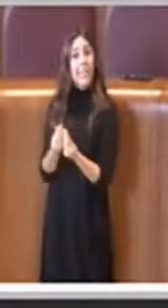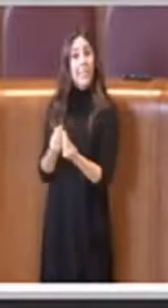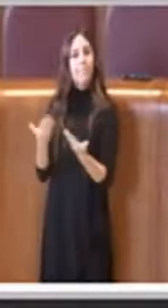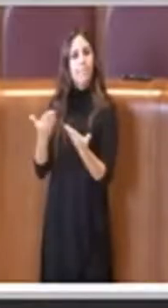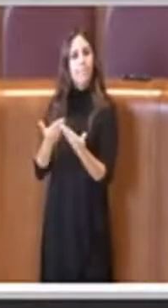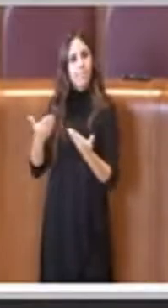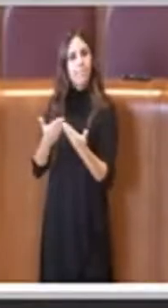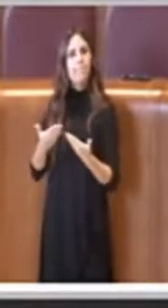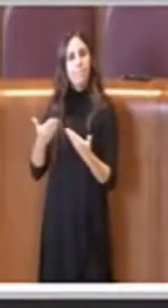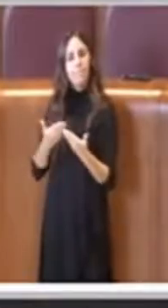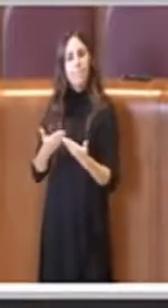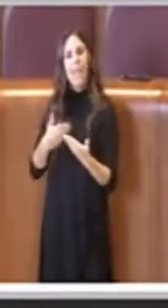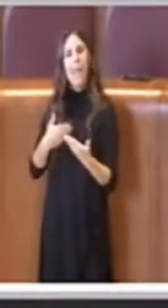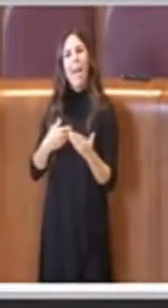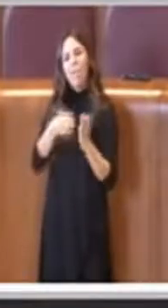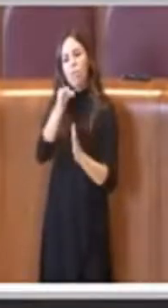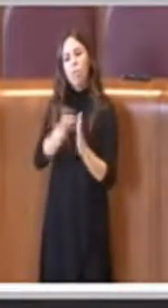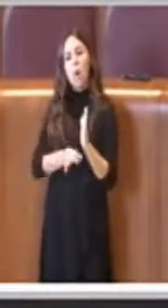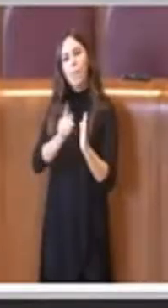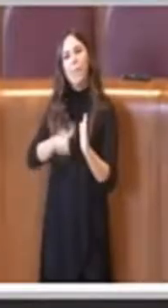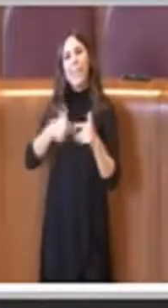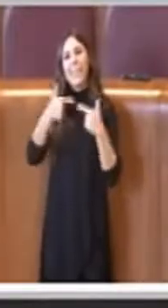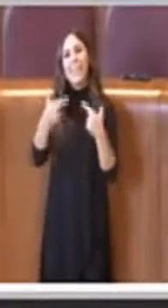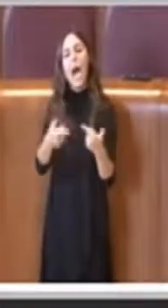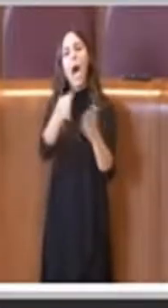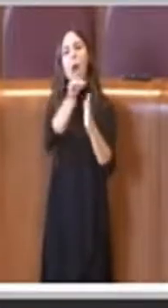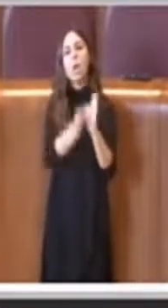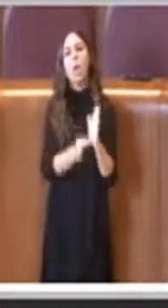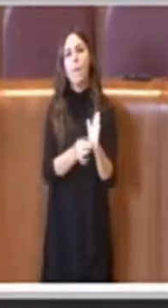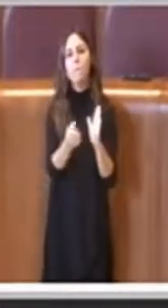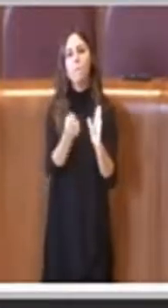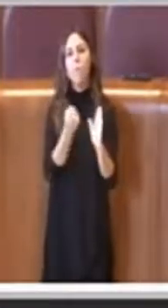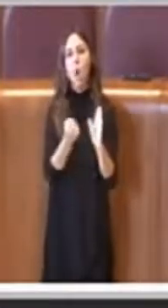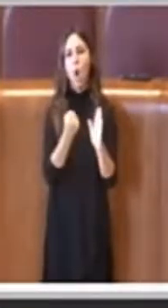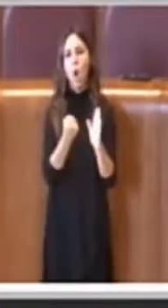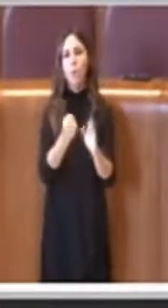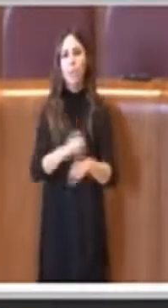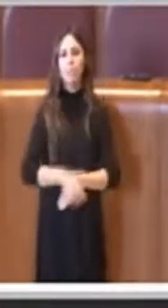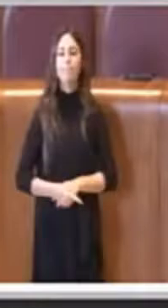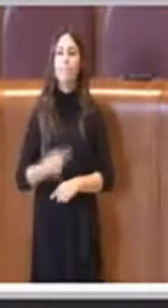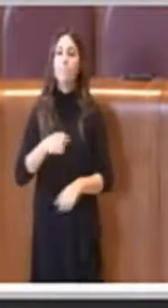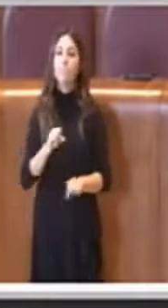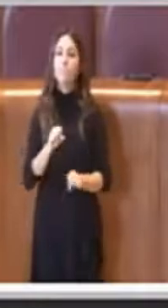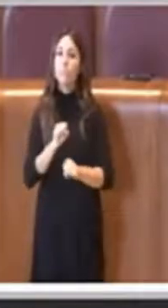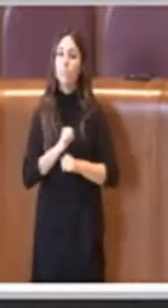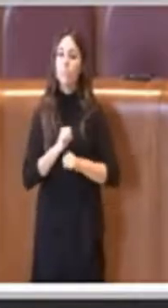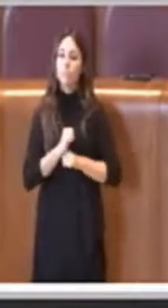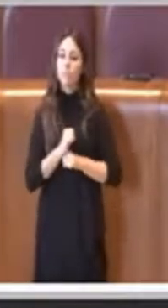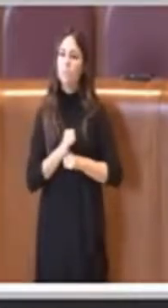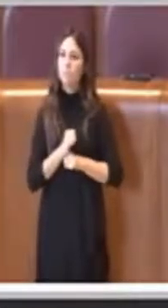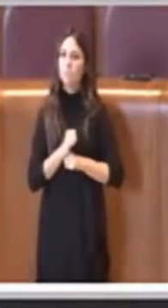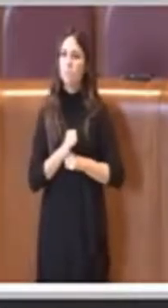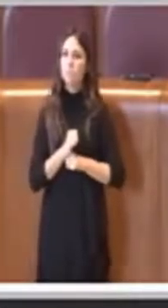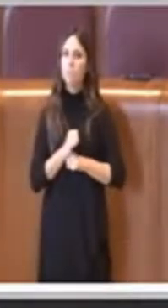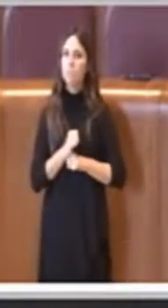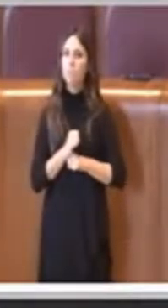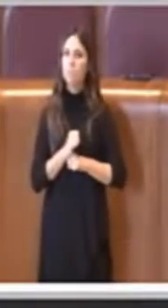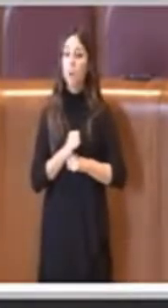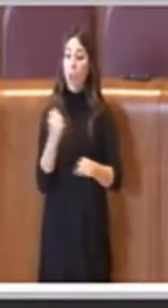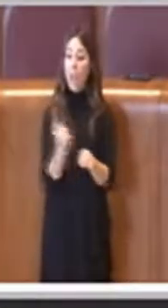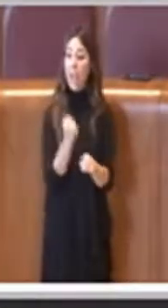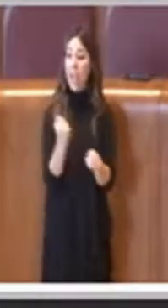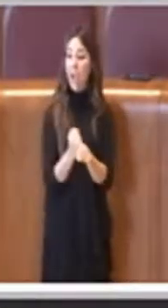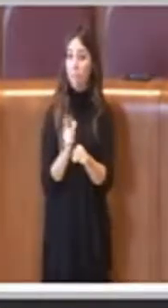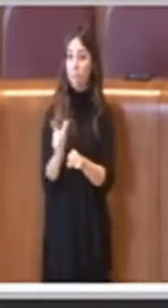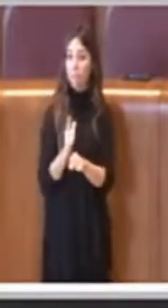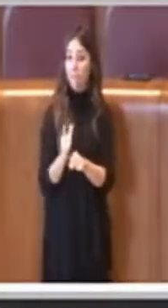regolamento molto solido. Io credo che questo sia il percorso giusto, il percorso che un